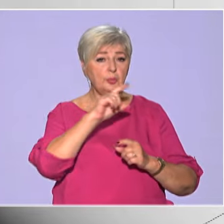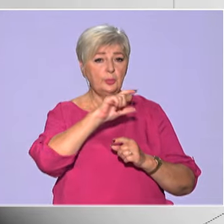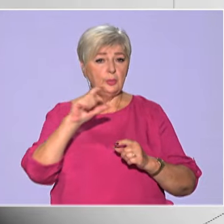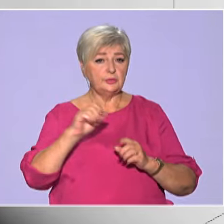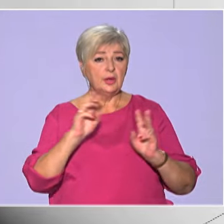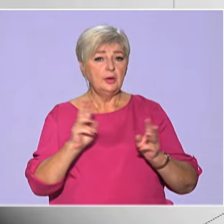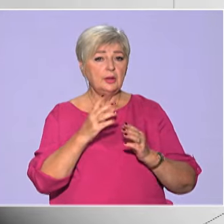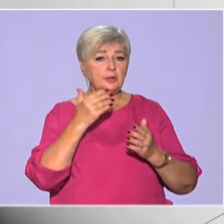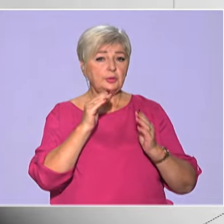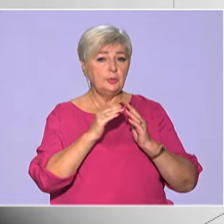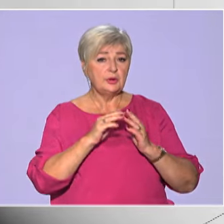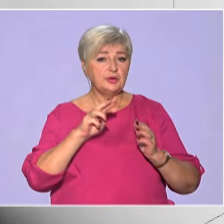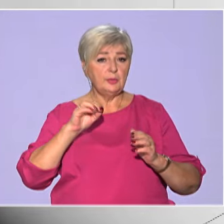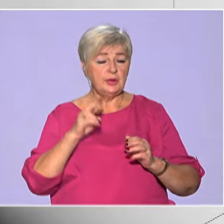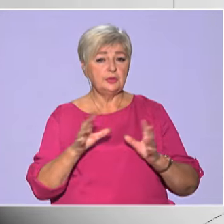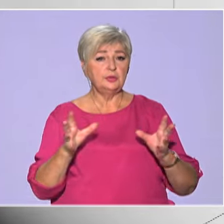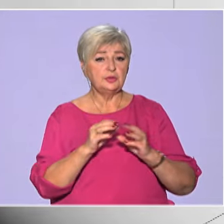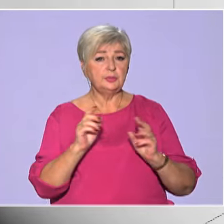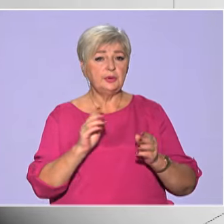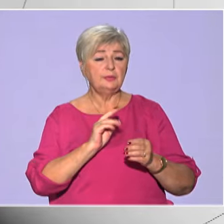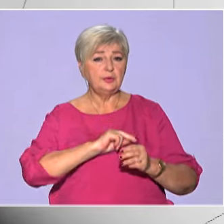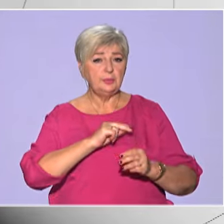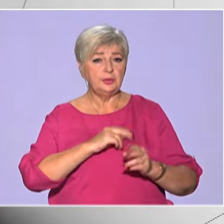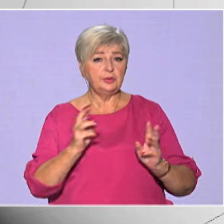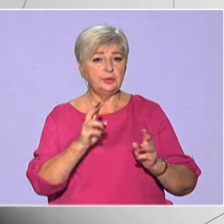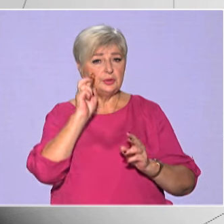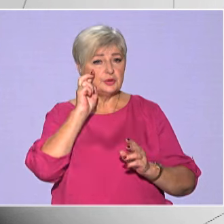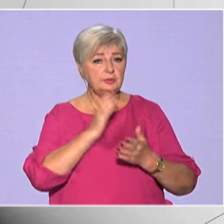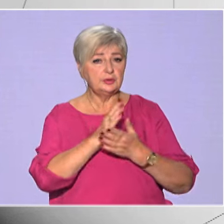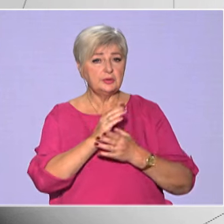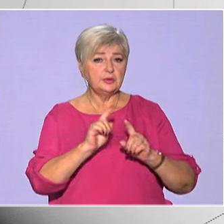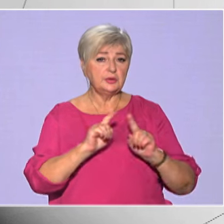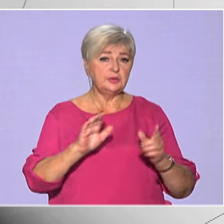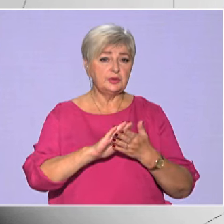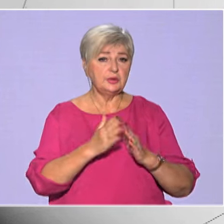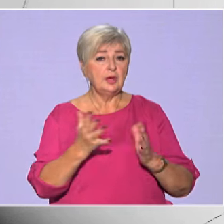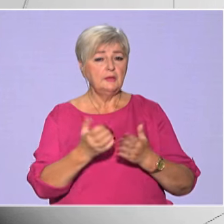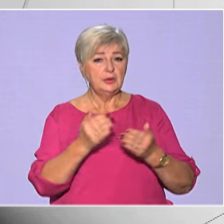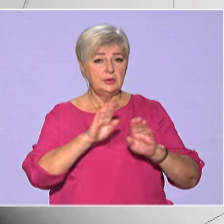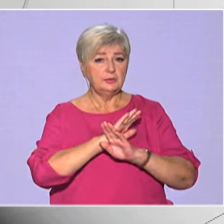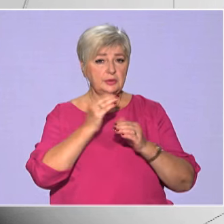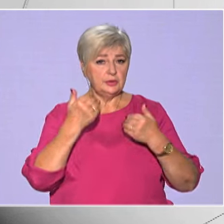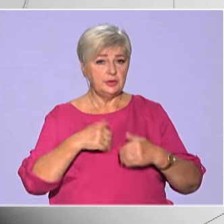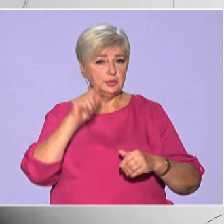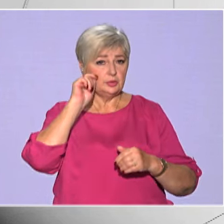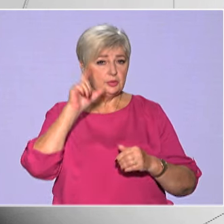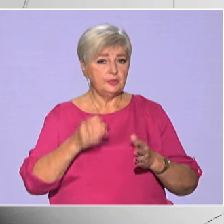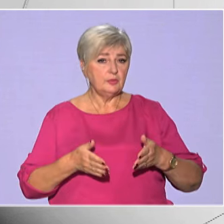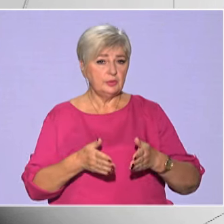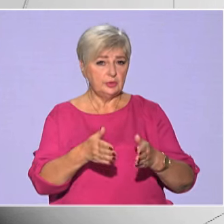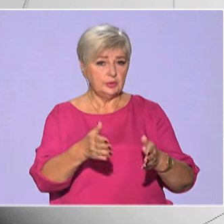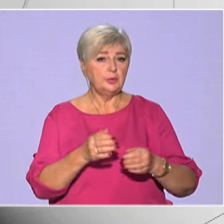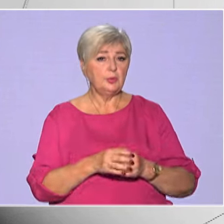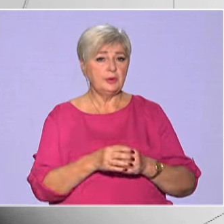горіло домашнє майно. Співробітники Державної служби з надзвичайних ситуацій виявили ціло чоловіка в коридорі задимленого житла.